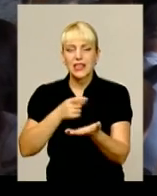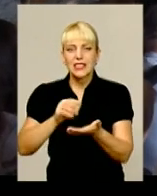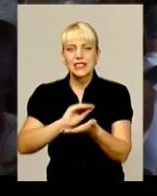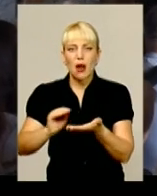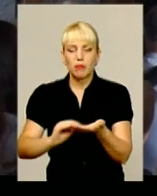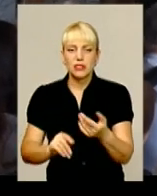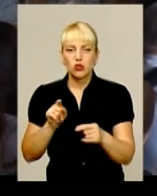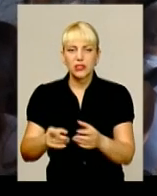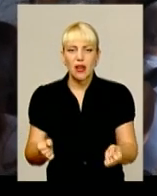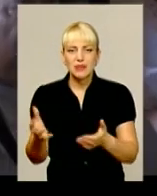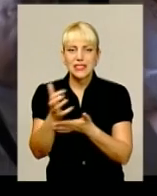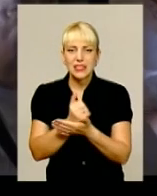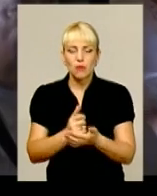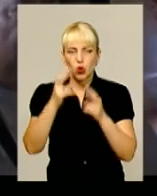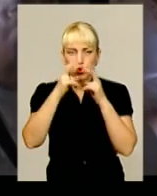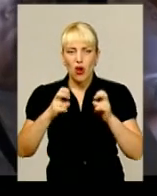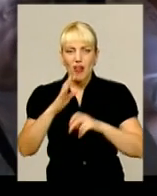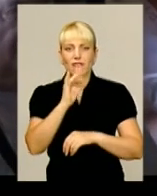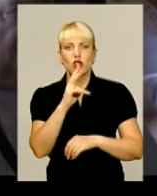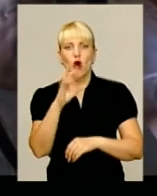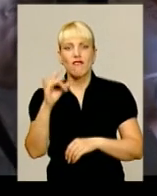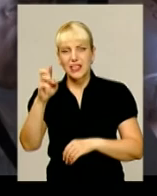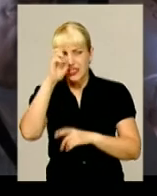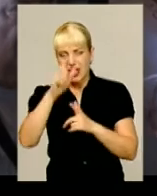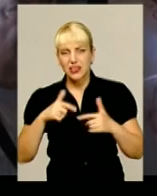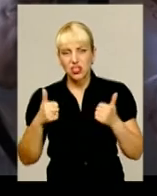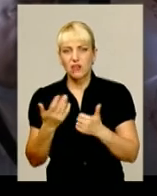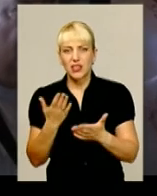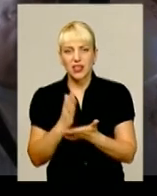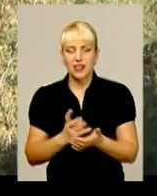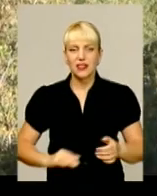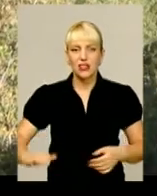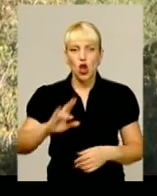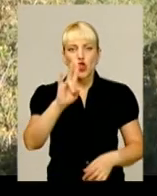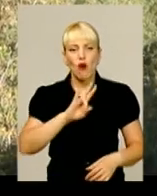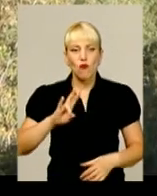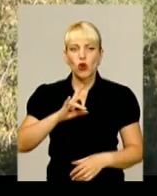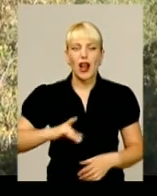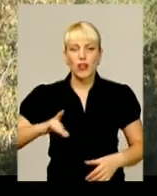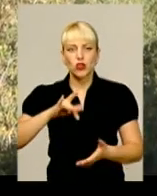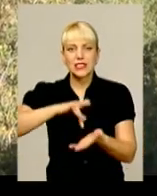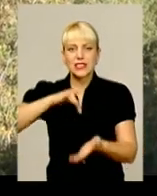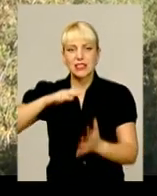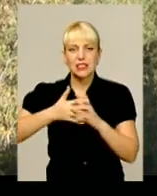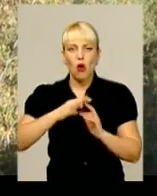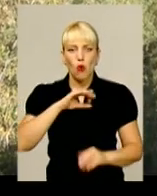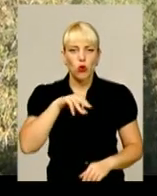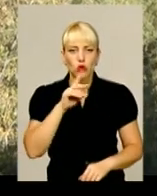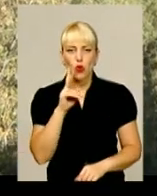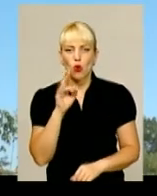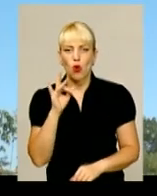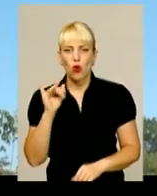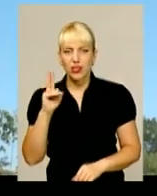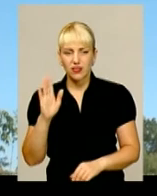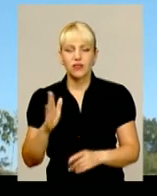В ньому зібрані дослідження про Міньковецьку державу, розташована на території Новоушицького району з центром у селі Отруків. Вона на межі